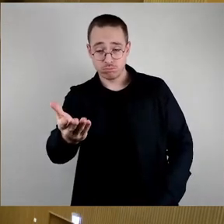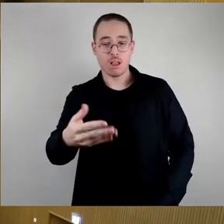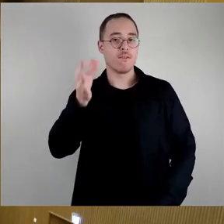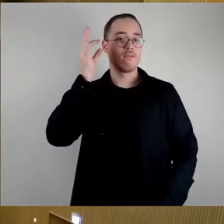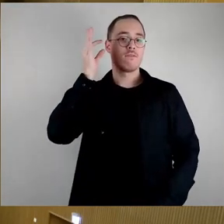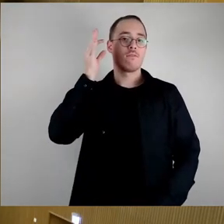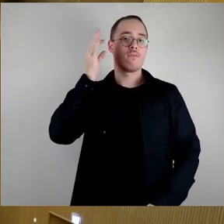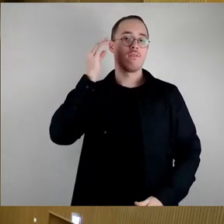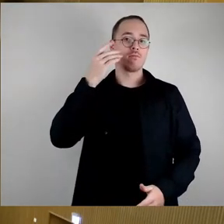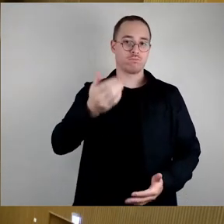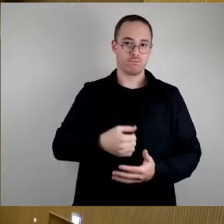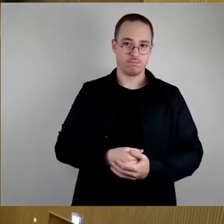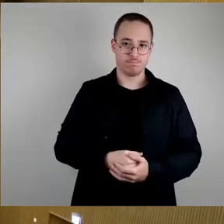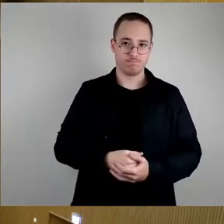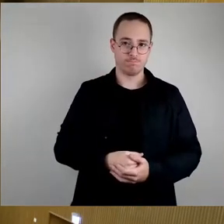Braunsohn.